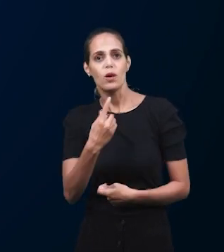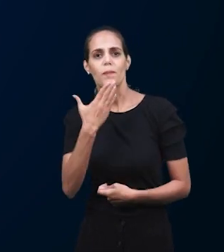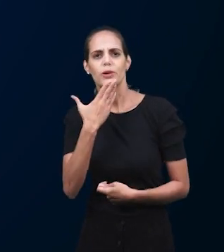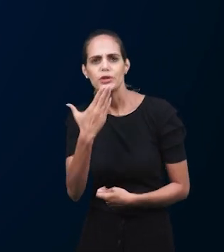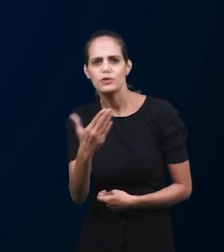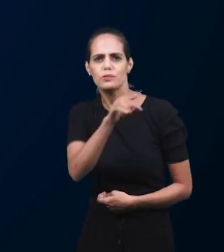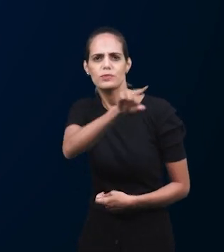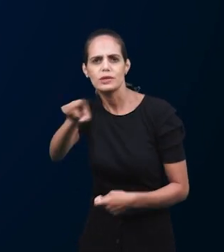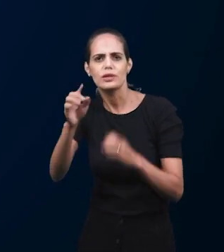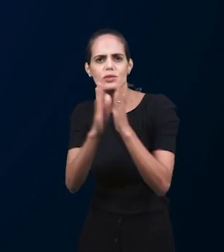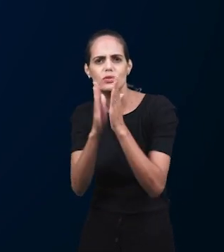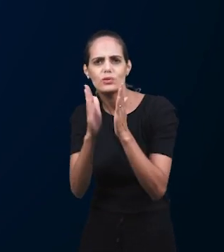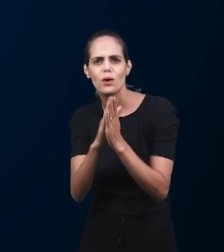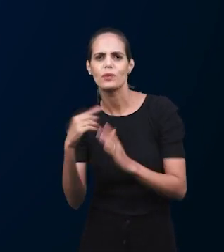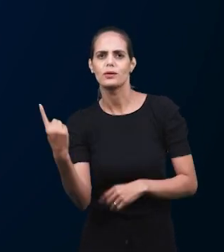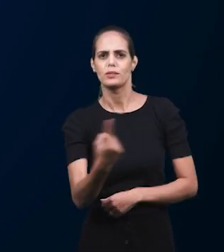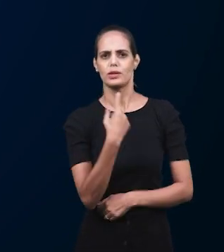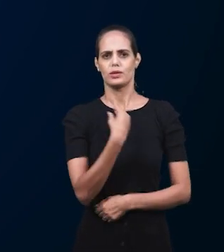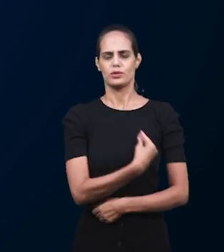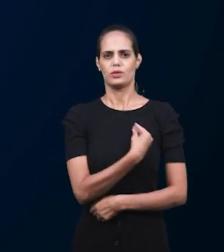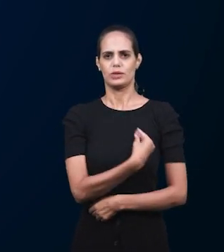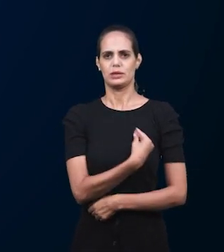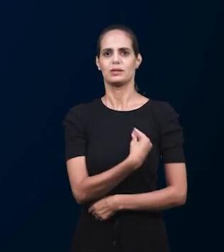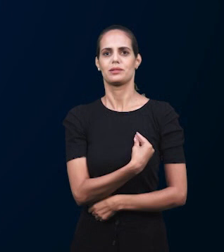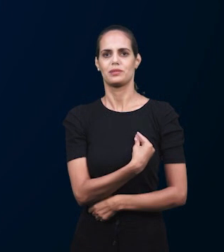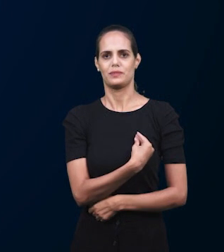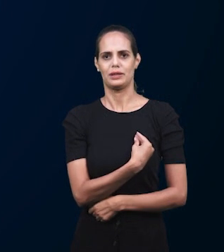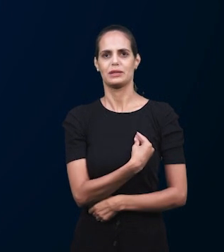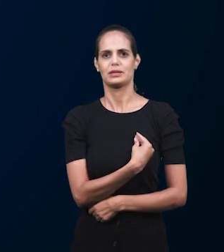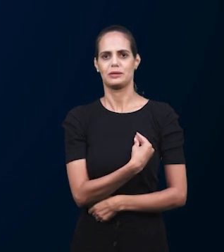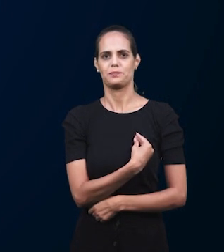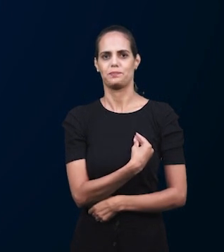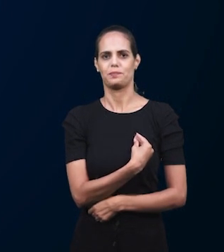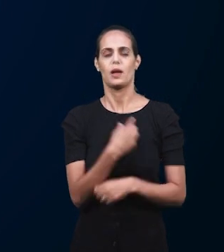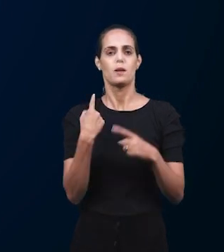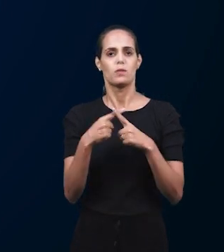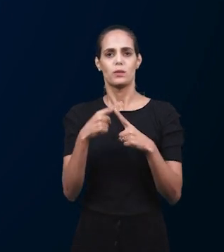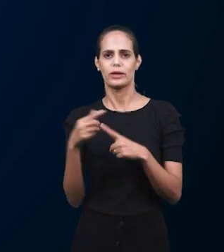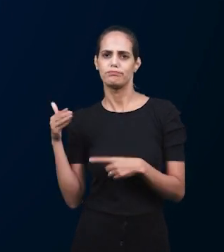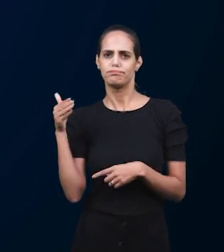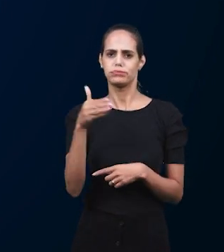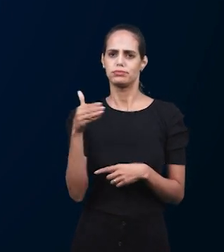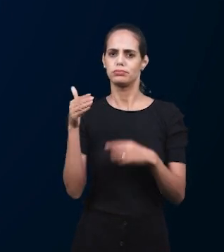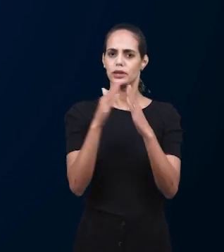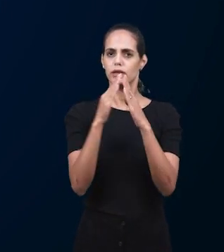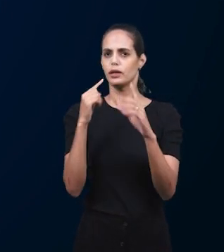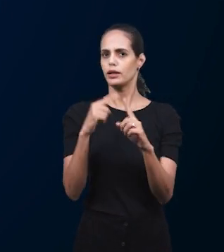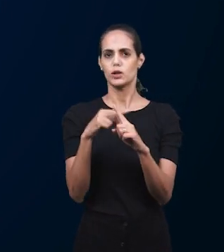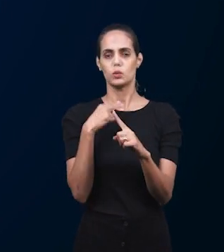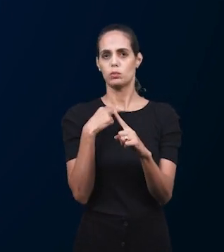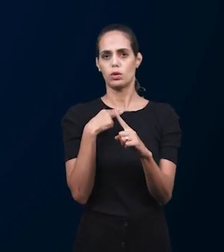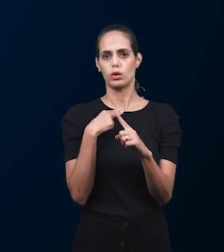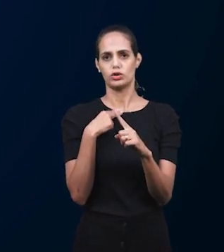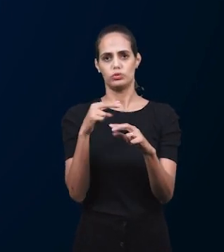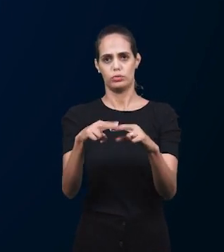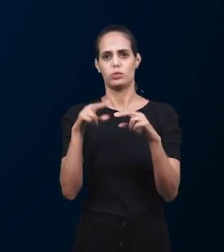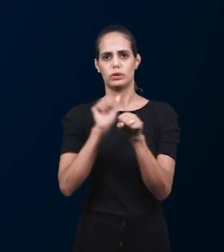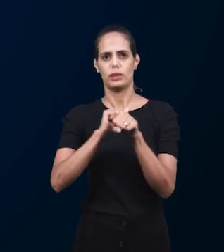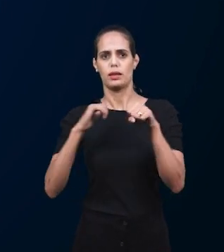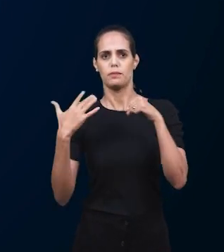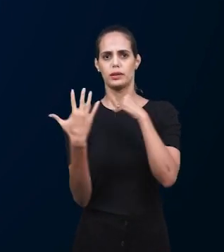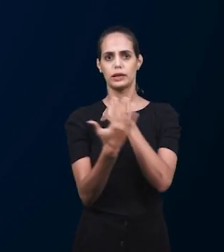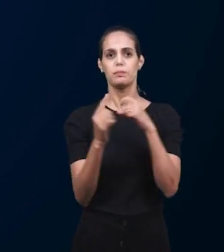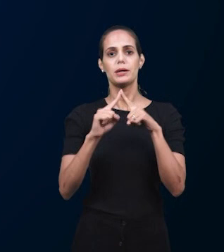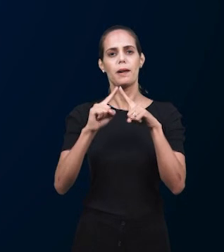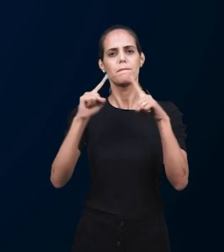сейчас, когда мы не собираемся, когда мы не видимся, и разные ситуации бывают в